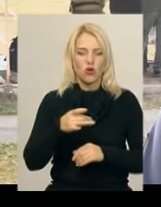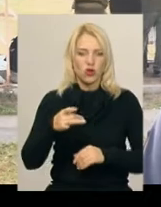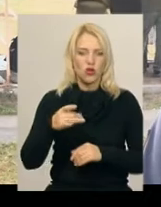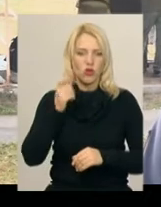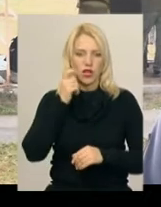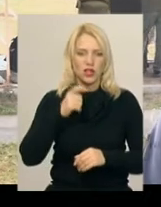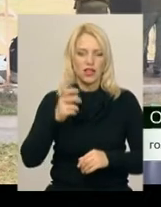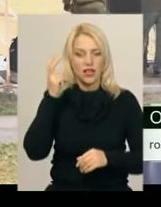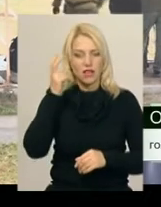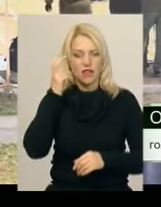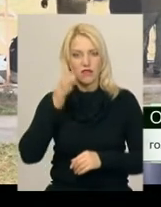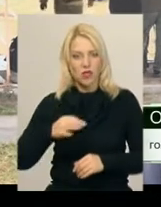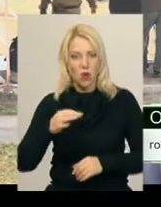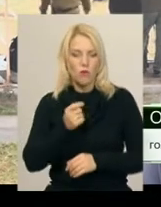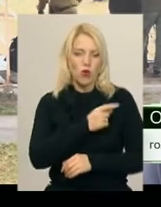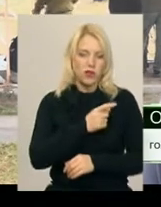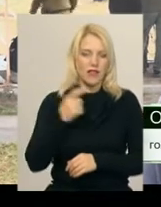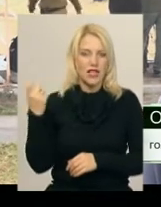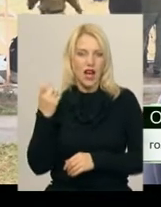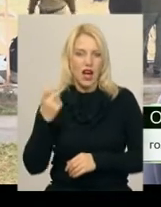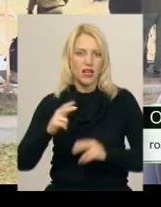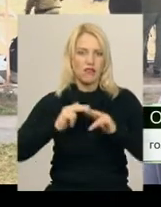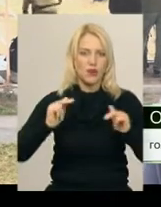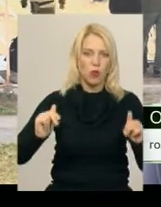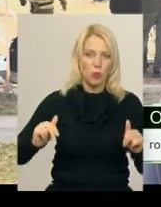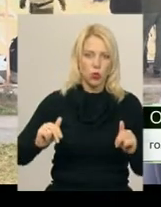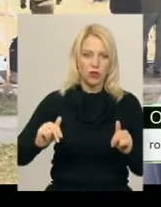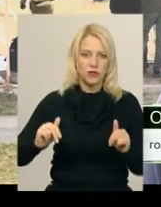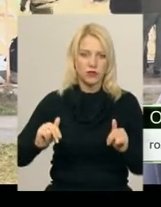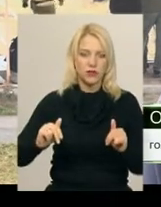Київ, Київська область, Одеса, Харків, Дніпропетровськ,